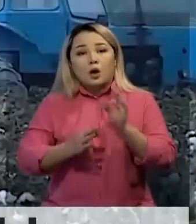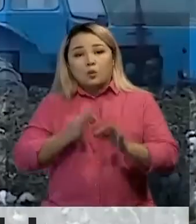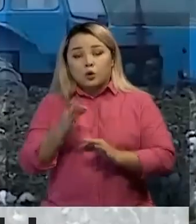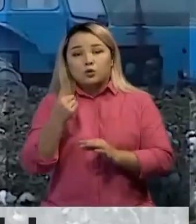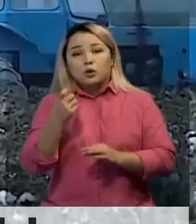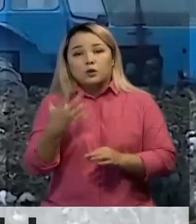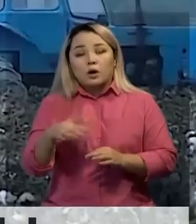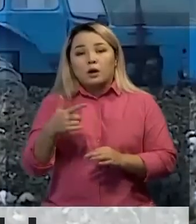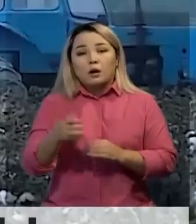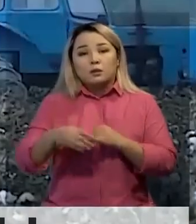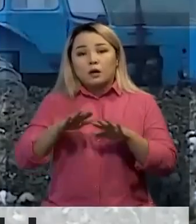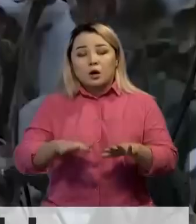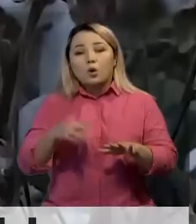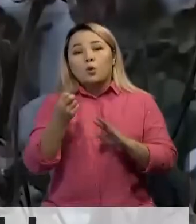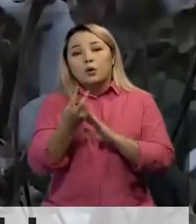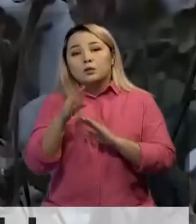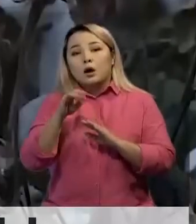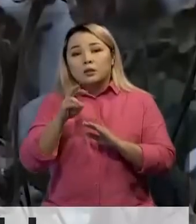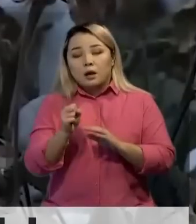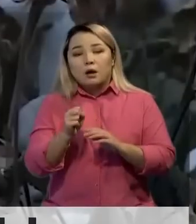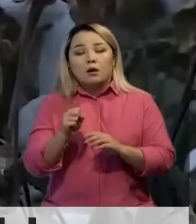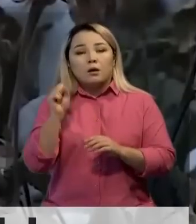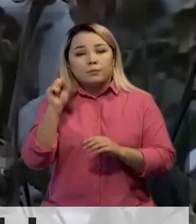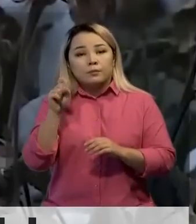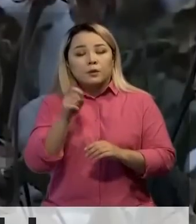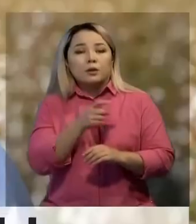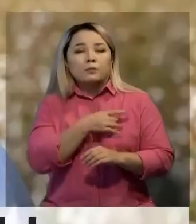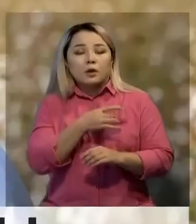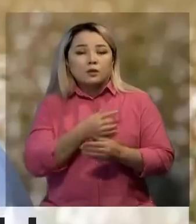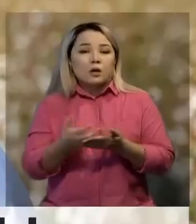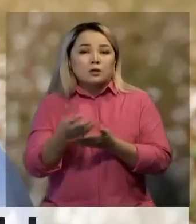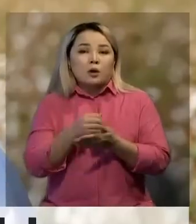150 гектар жерден 12 тонна ағалтын алынуы мүмкін.